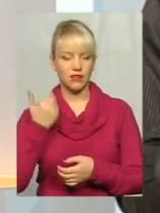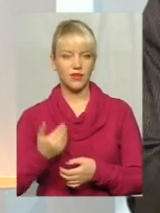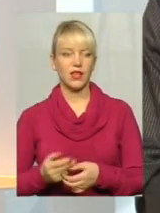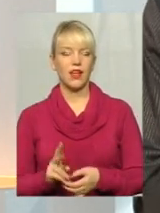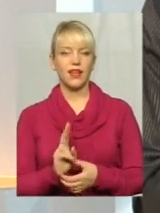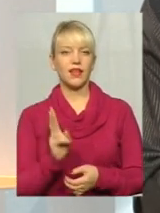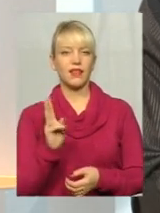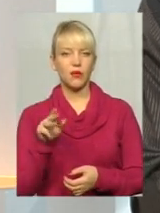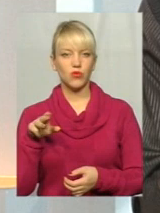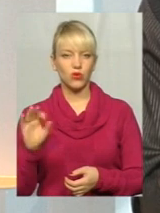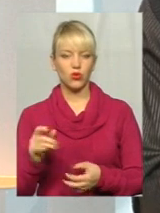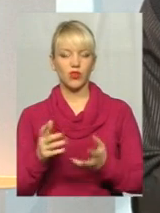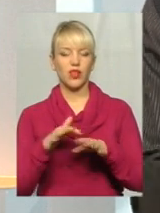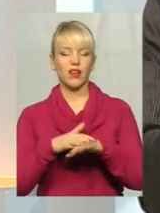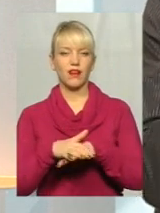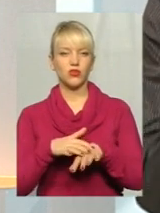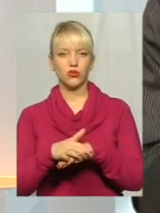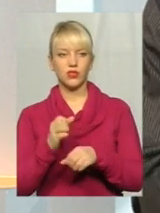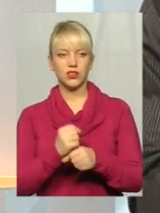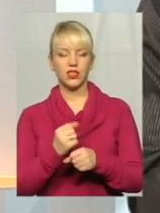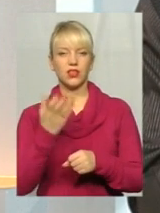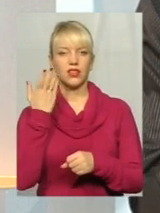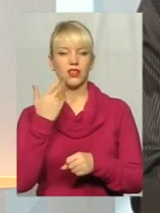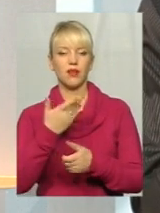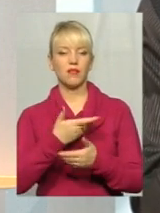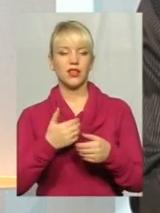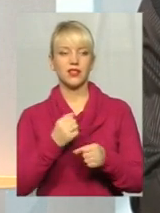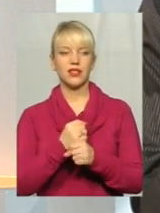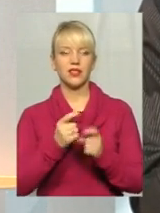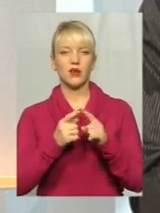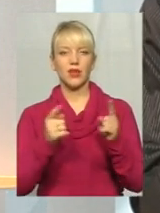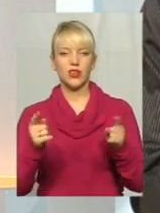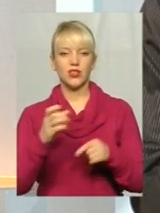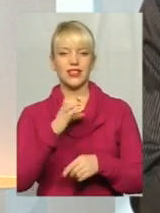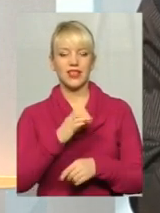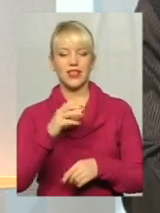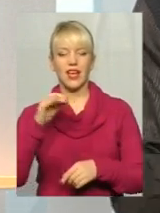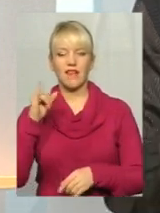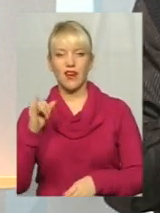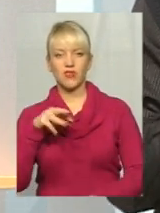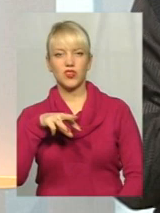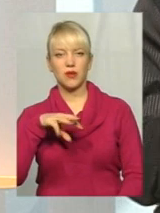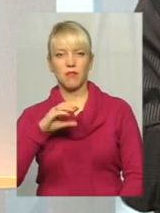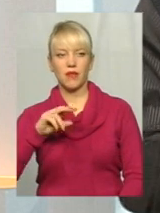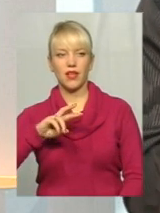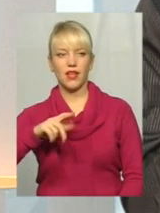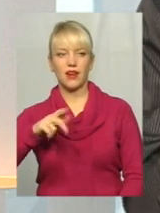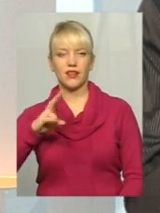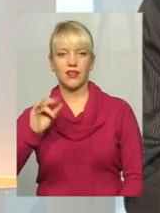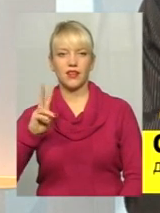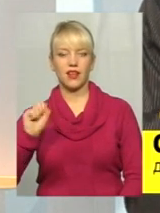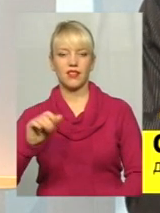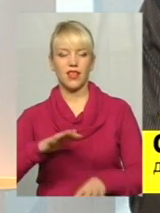коли ми робили в період Сергея Івановича Мельника на